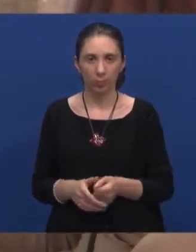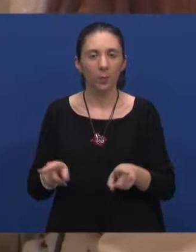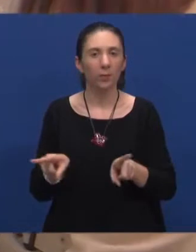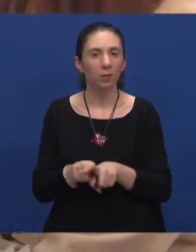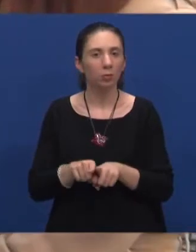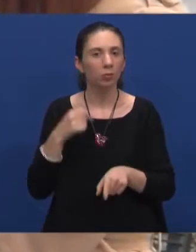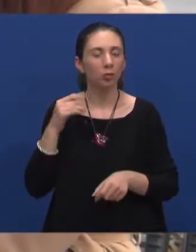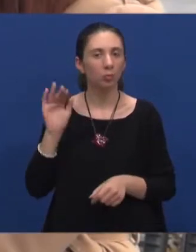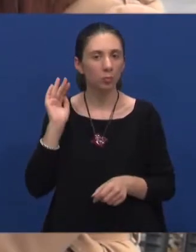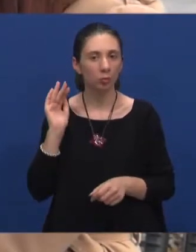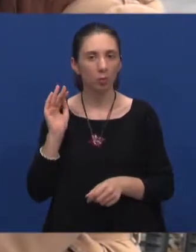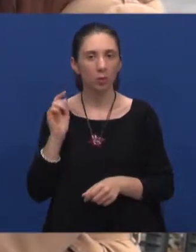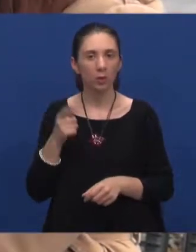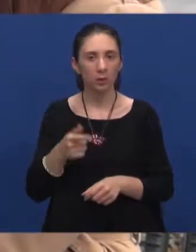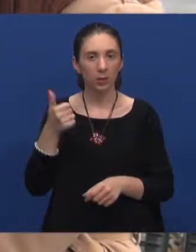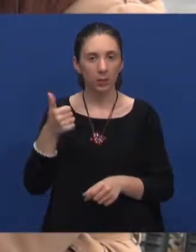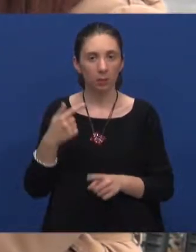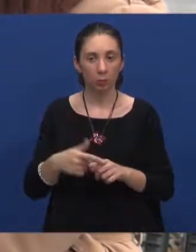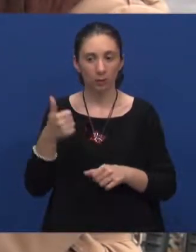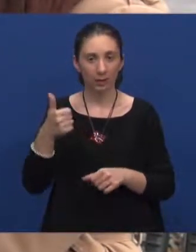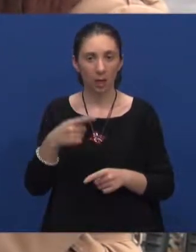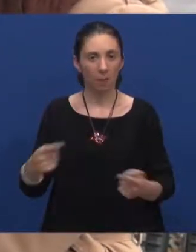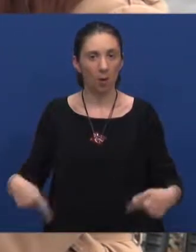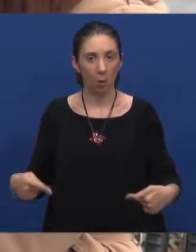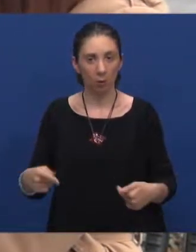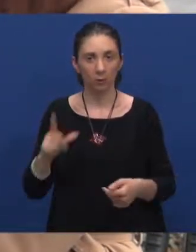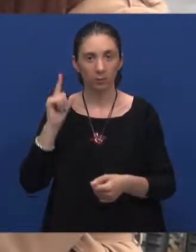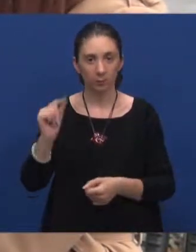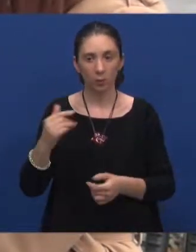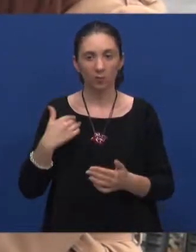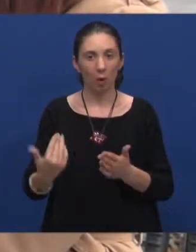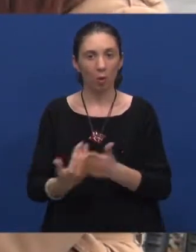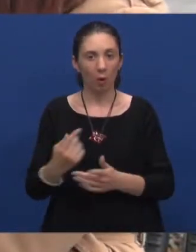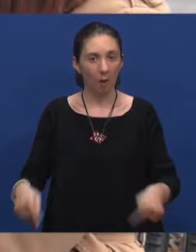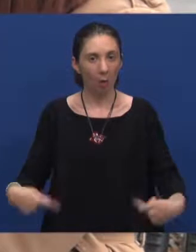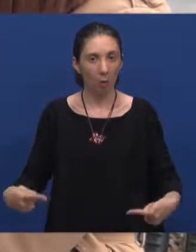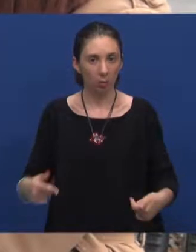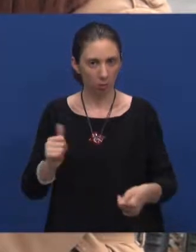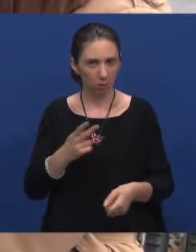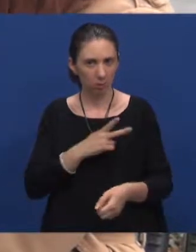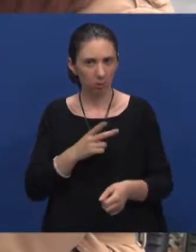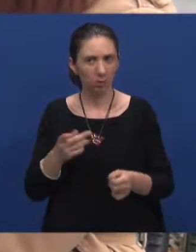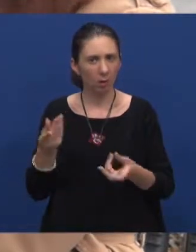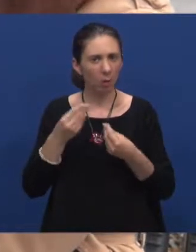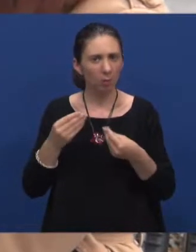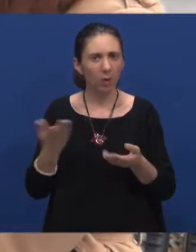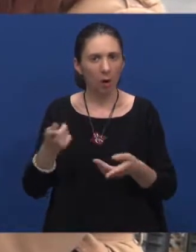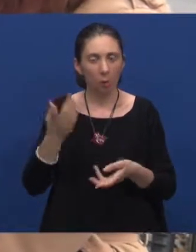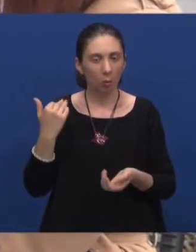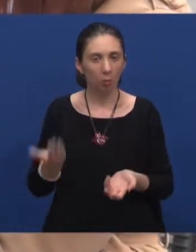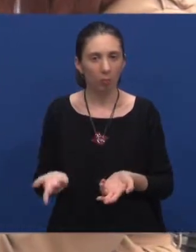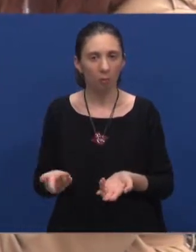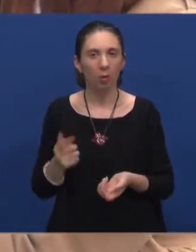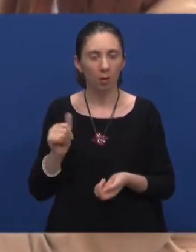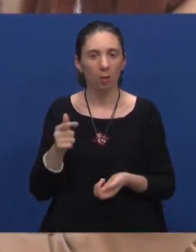Također čula sam i da si jednom sama u kolicima išla po svoja nova kolica. Pa je li to istina i daj mi molim te objasni kako to izgleda?